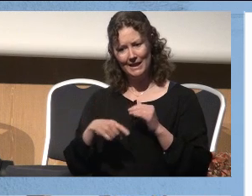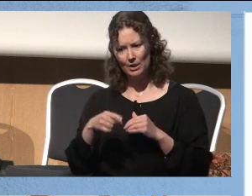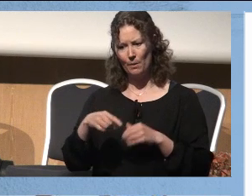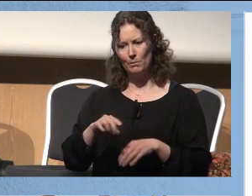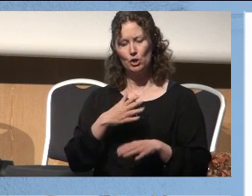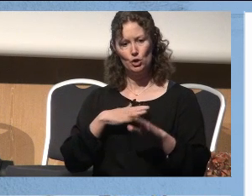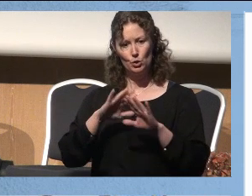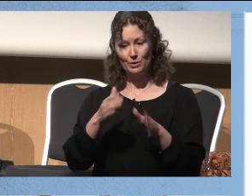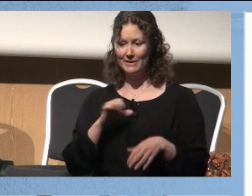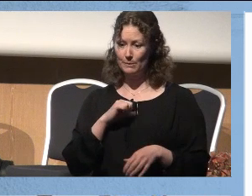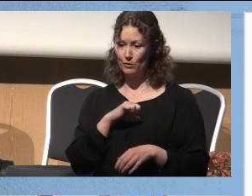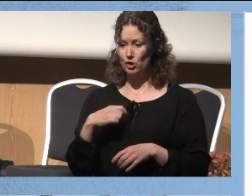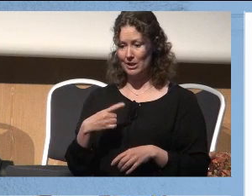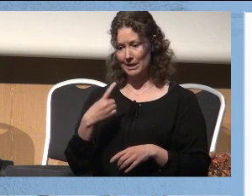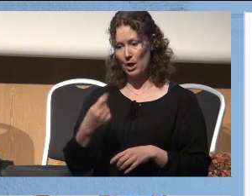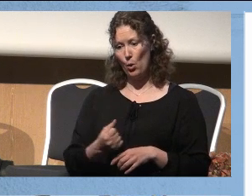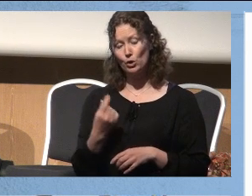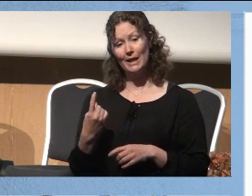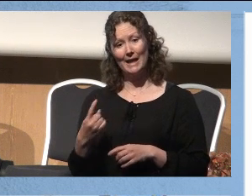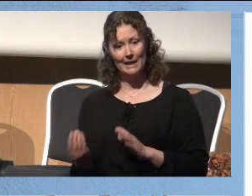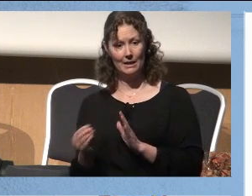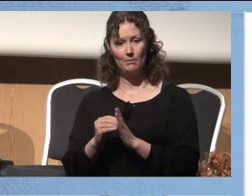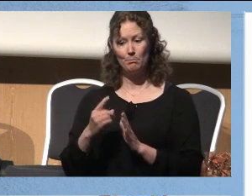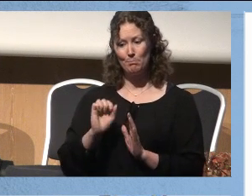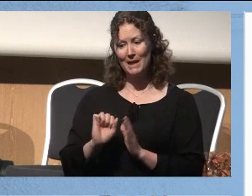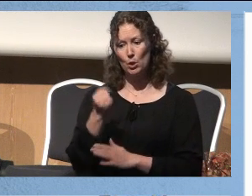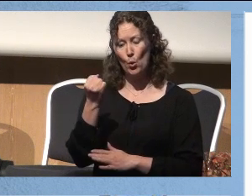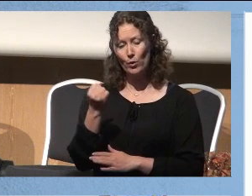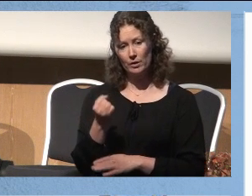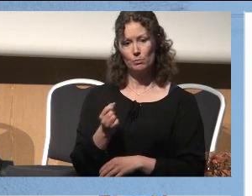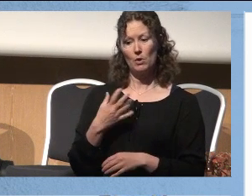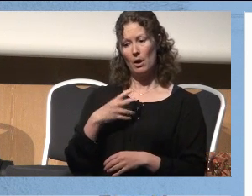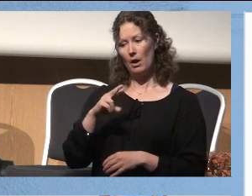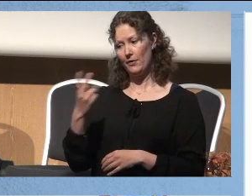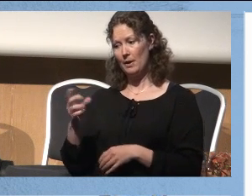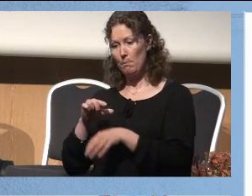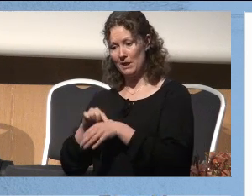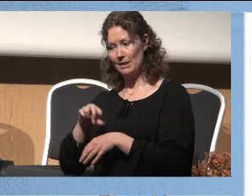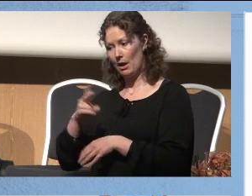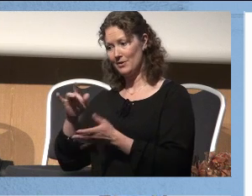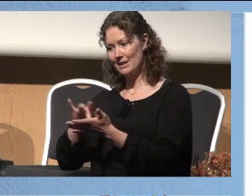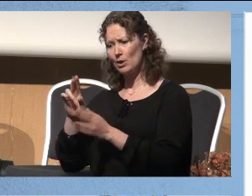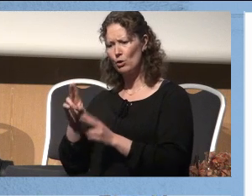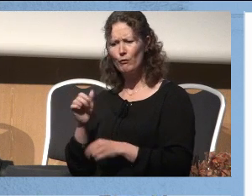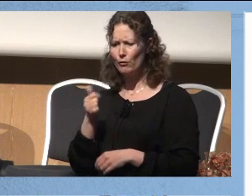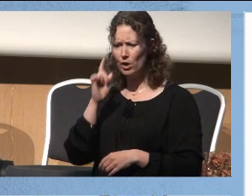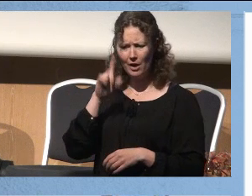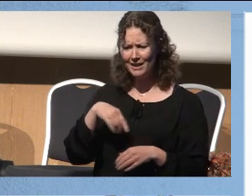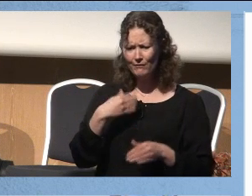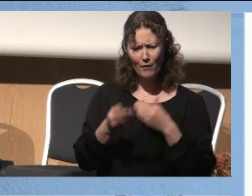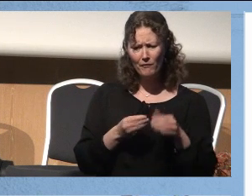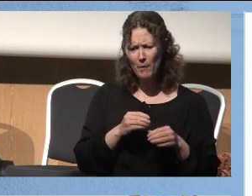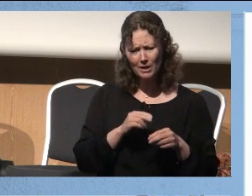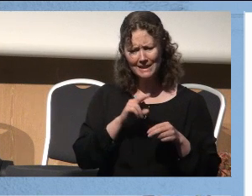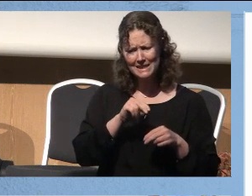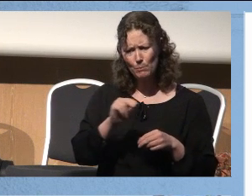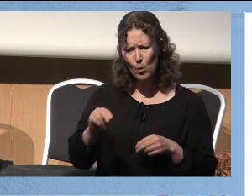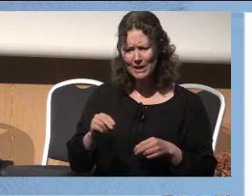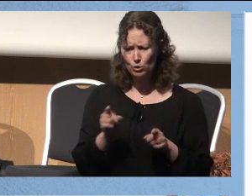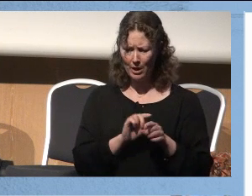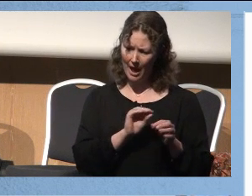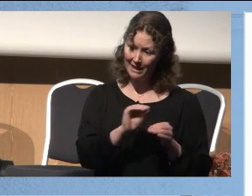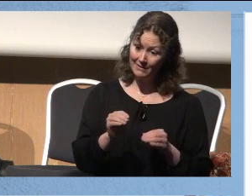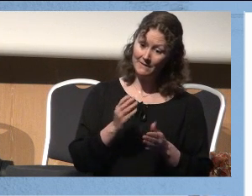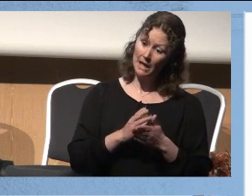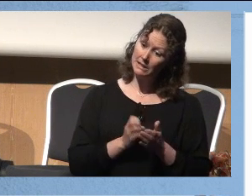Hvis det blir forsinket et år, så er det en million til, og det er også pasienter et par andre steder i Norge. Hvorfor kan jeg ikke få pakkesporing som står at henvisningen er